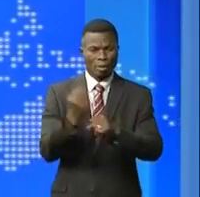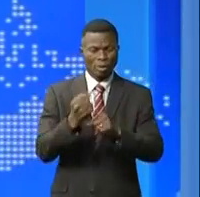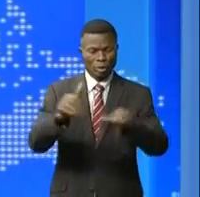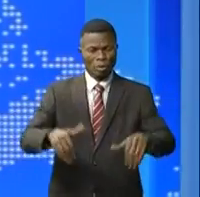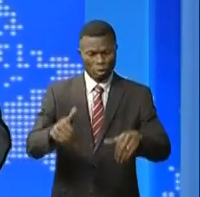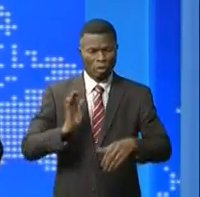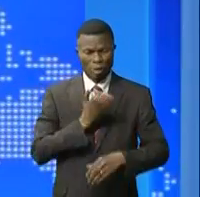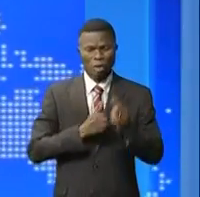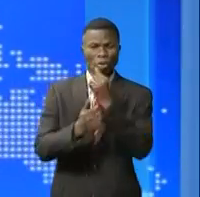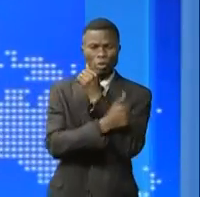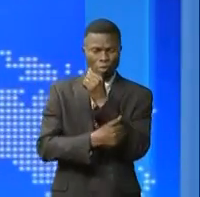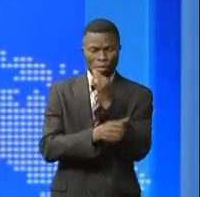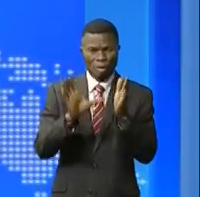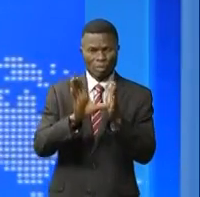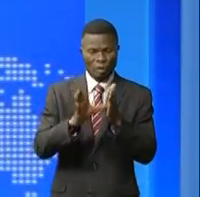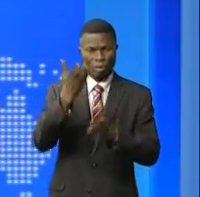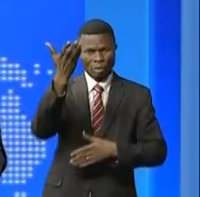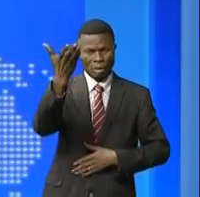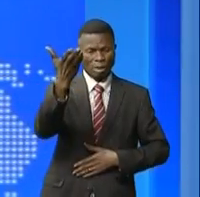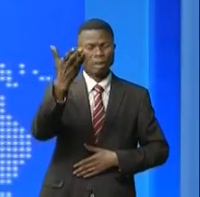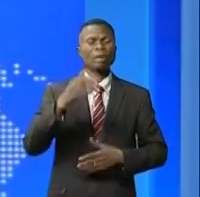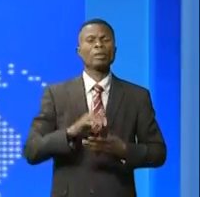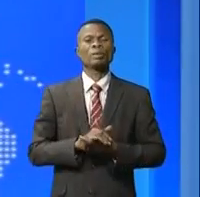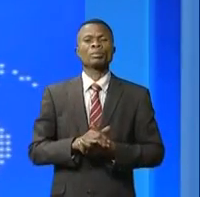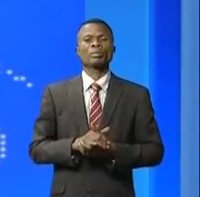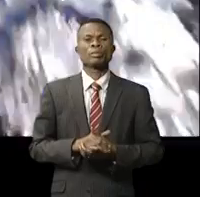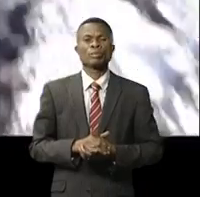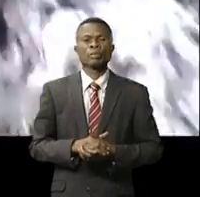du pays. Reportage Guylain Caloubondi.